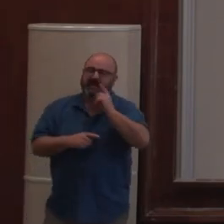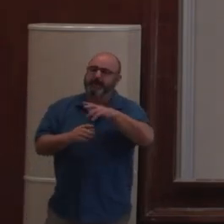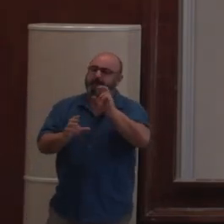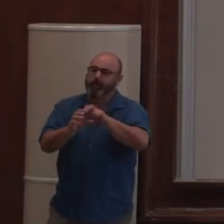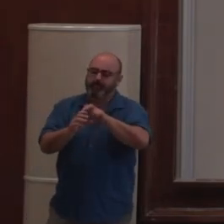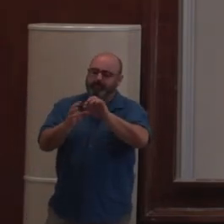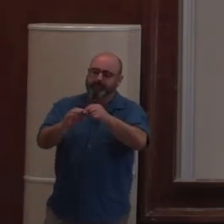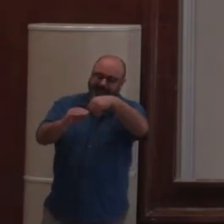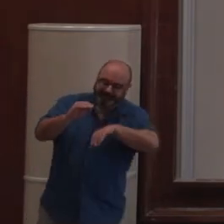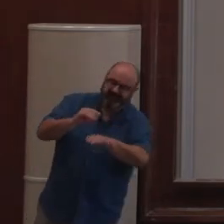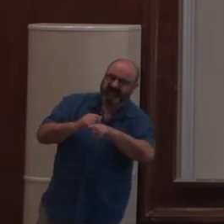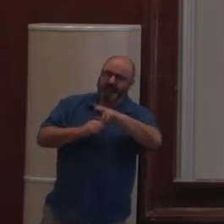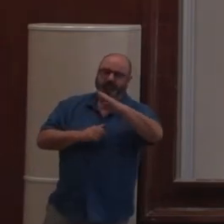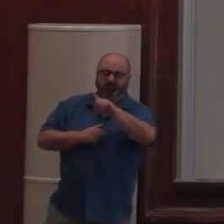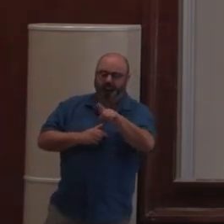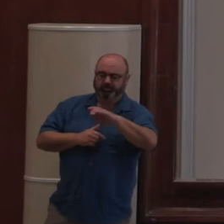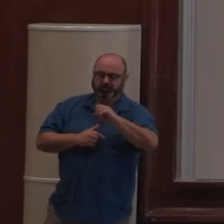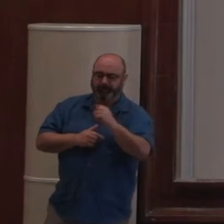sur ZOP, ZOP2.